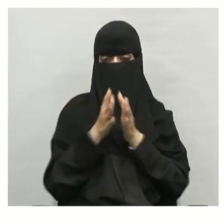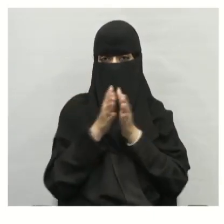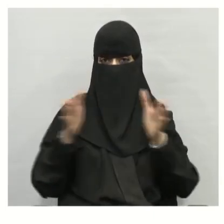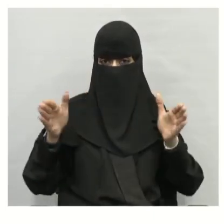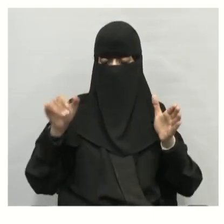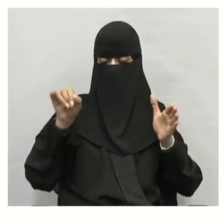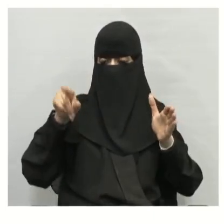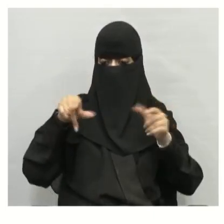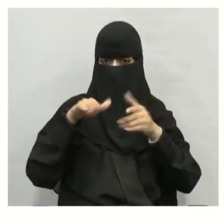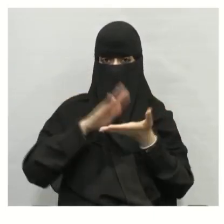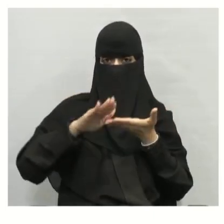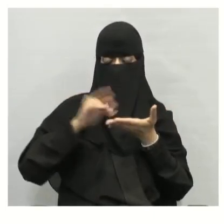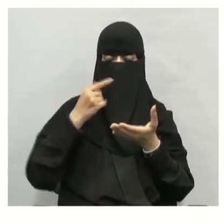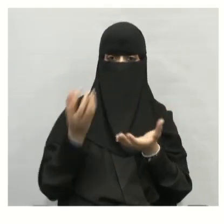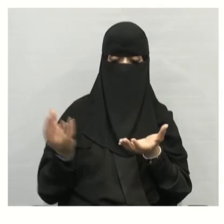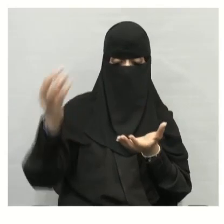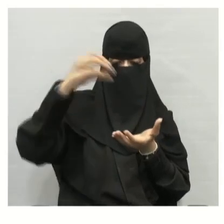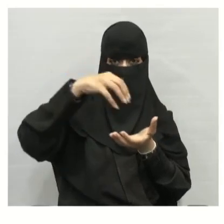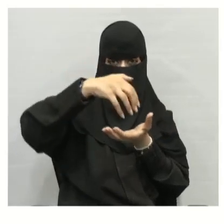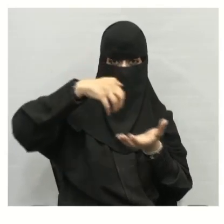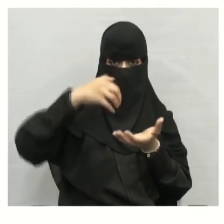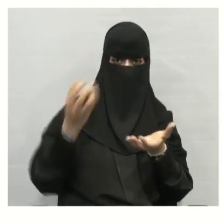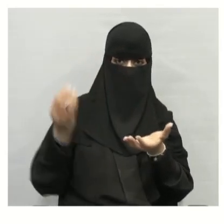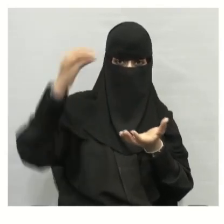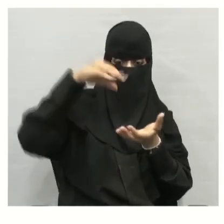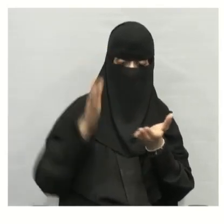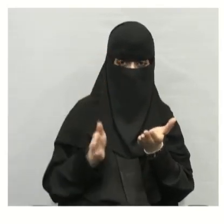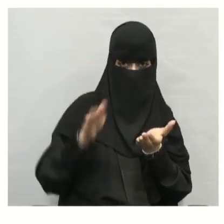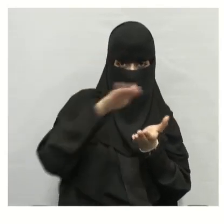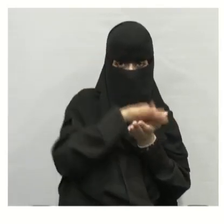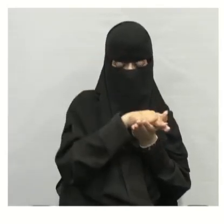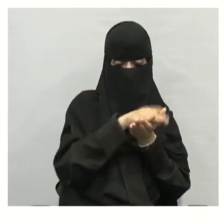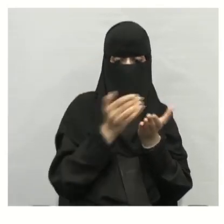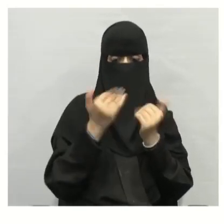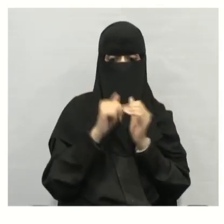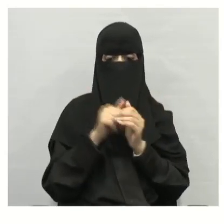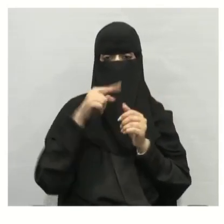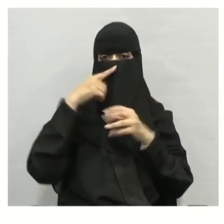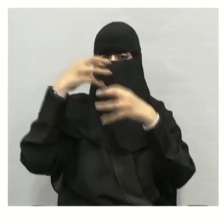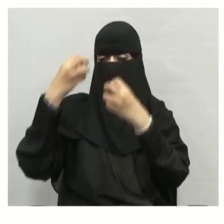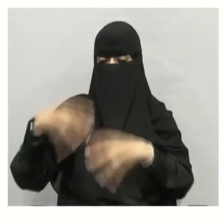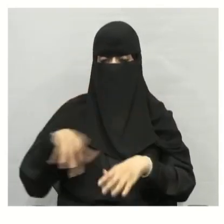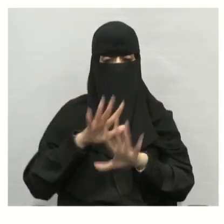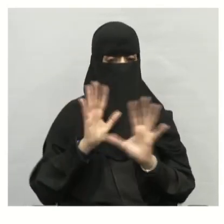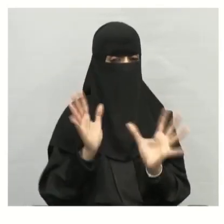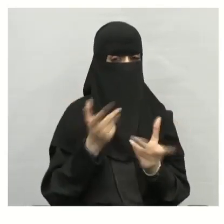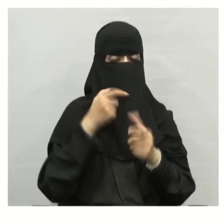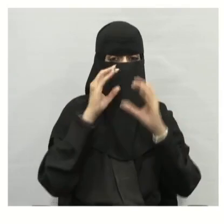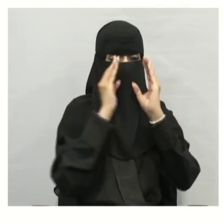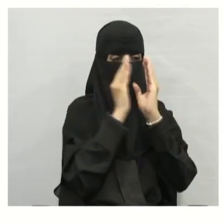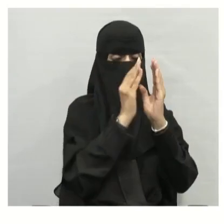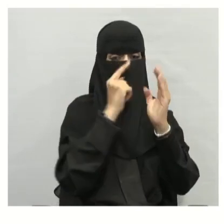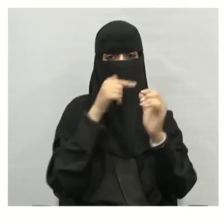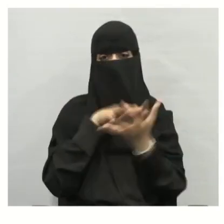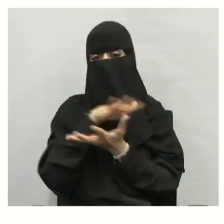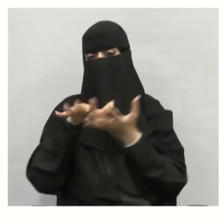الأرض مخصصة لطمر النفايات أي دفنها أي مادة تضرب المخلوقات الحية